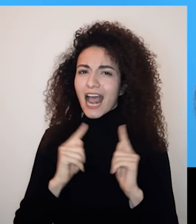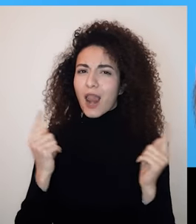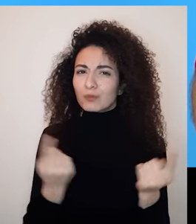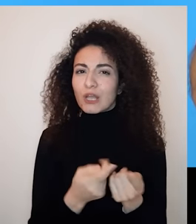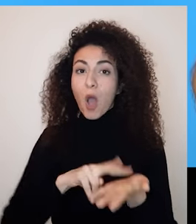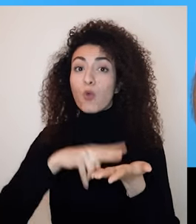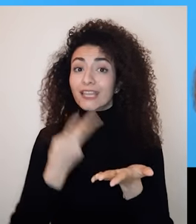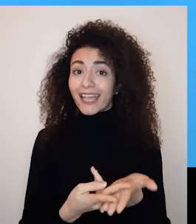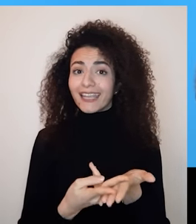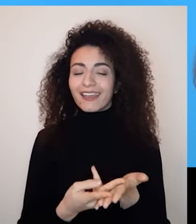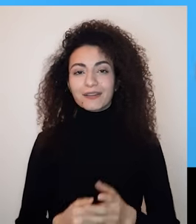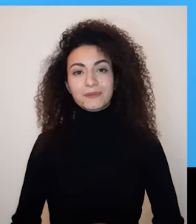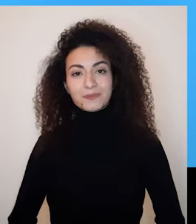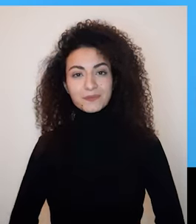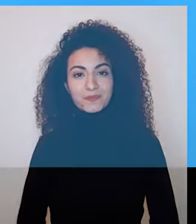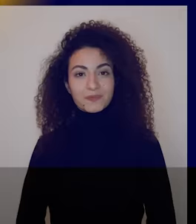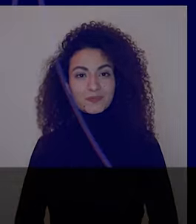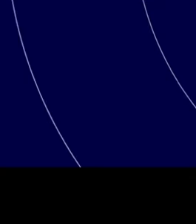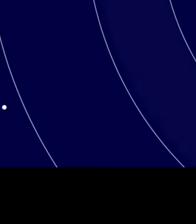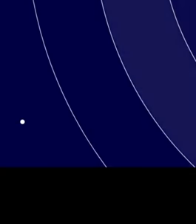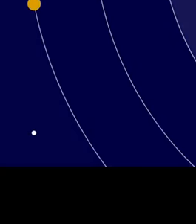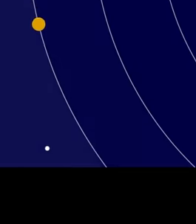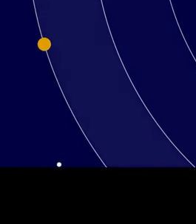على محيطك وأحداث التغيير المجتمعي